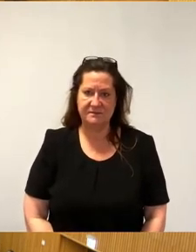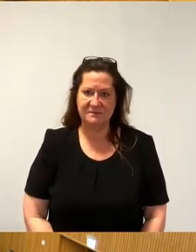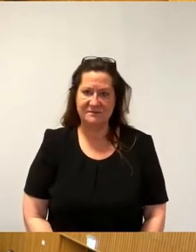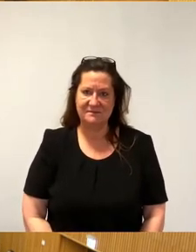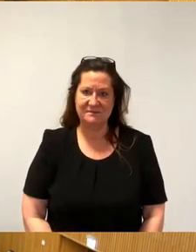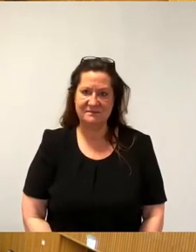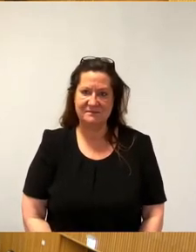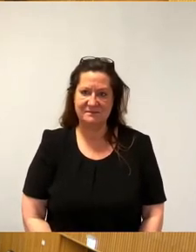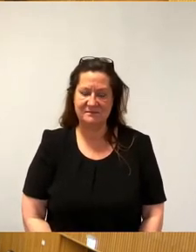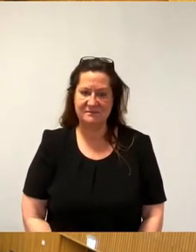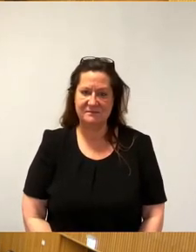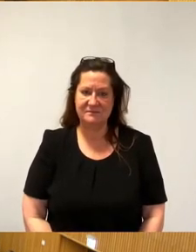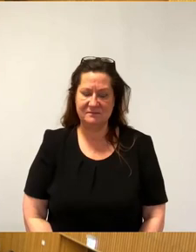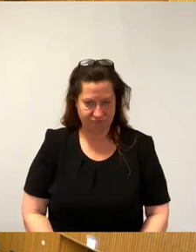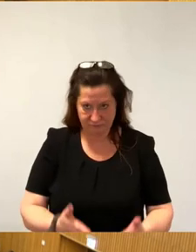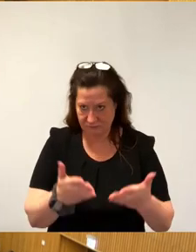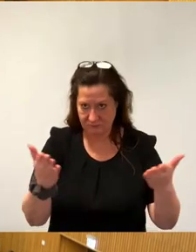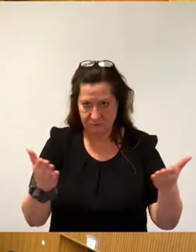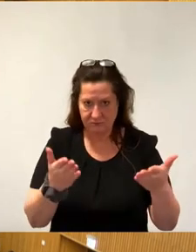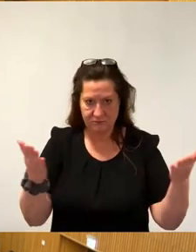Weitere Wortmeldungen sehe ich nicht.